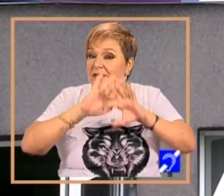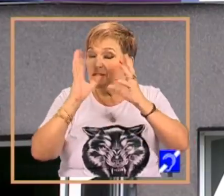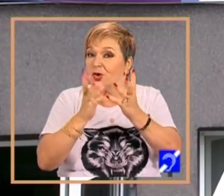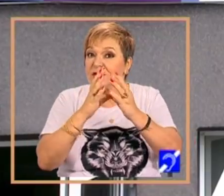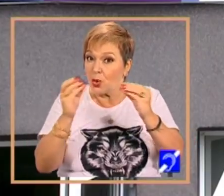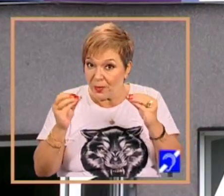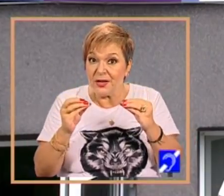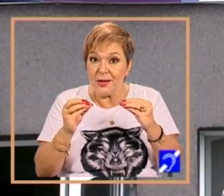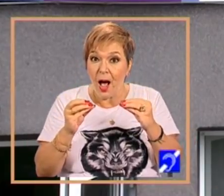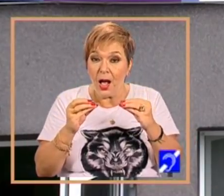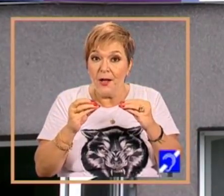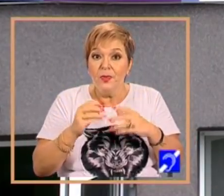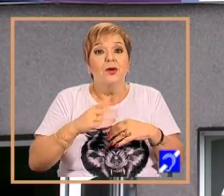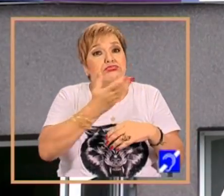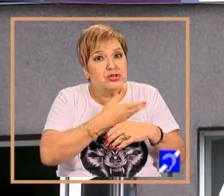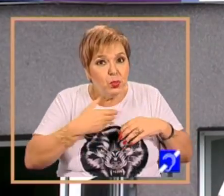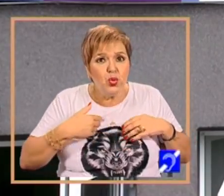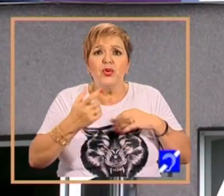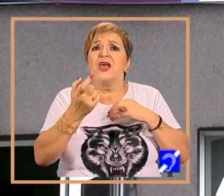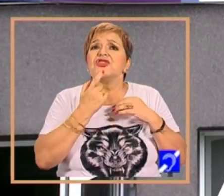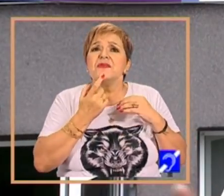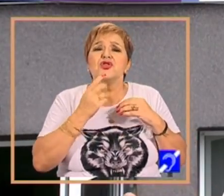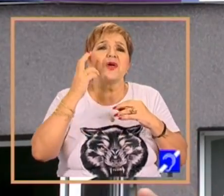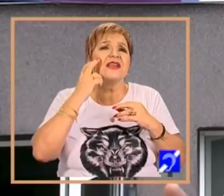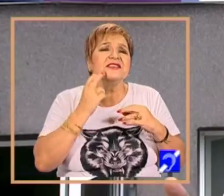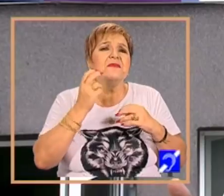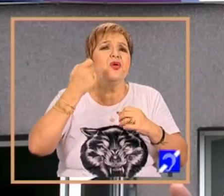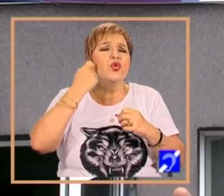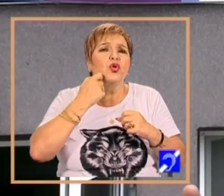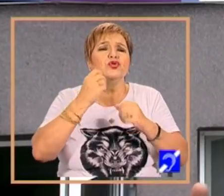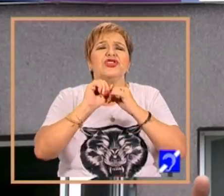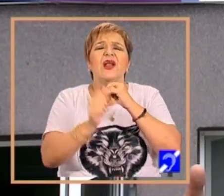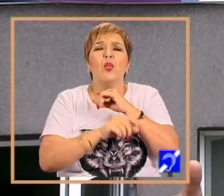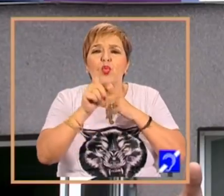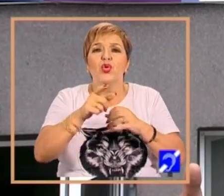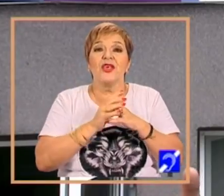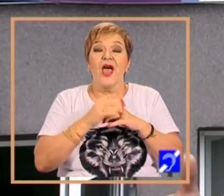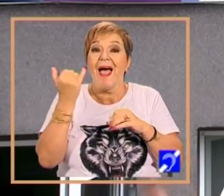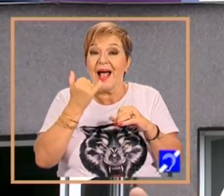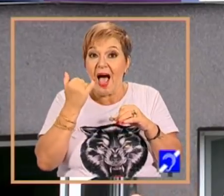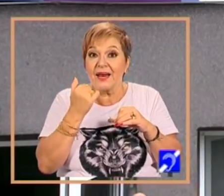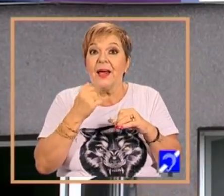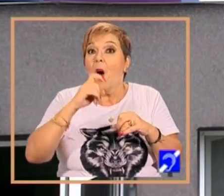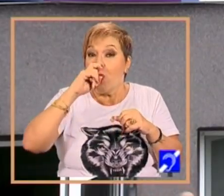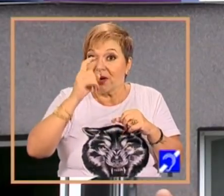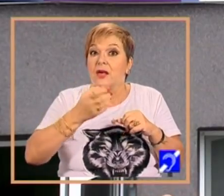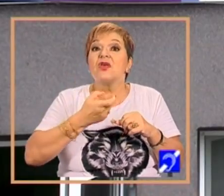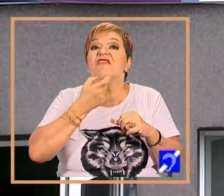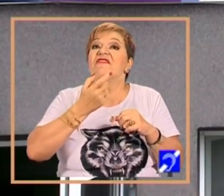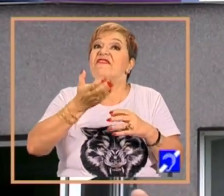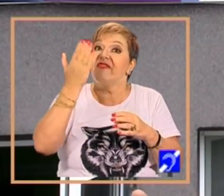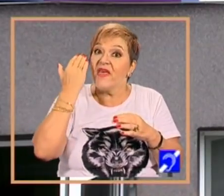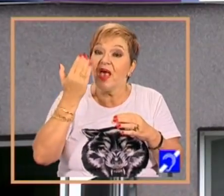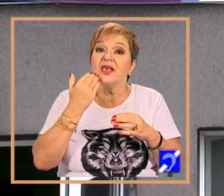și când zic întreaga țară mă refer și la București, Timișoara, Sibiu, Cluj-Napoca, Târgu Mureș, care sunt orașe cu tradiție